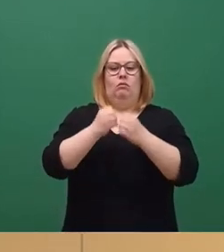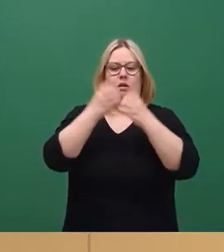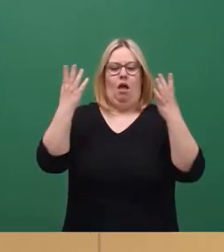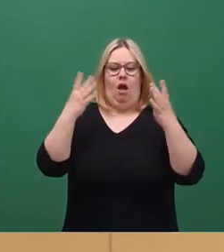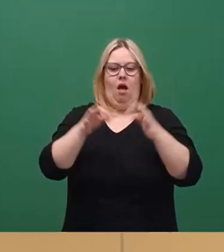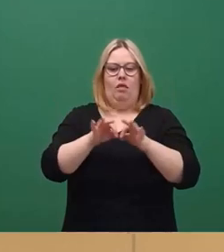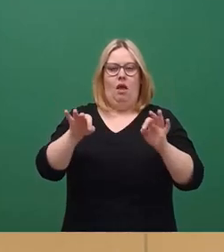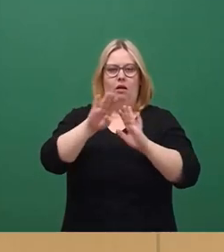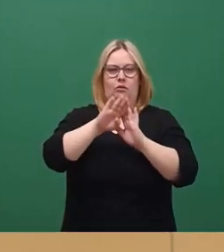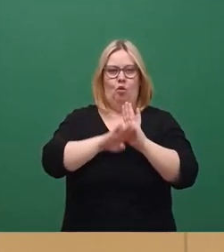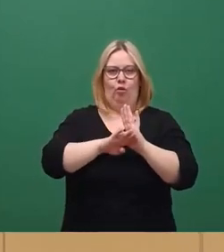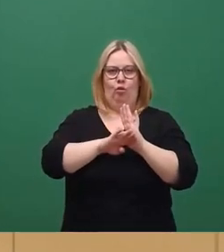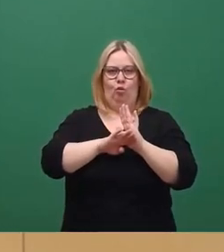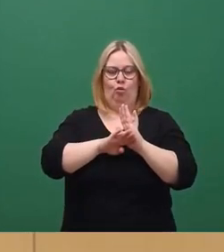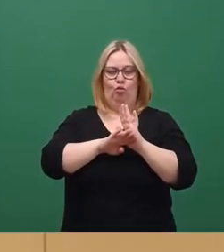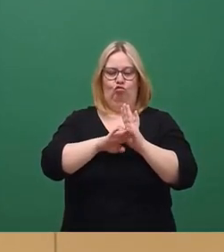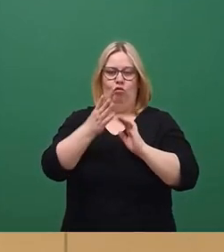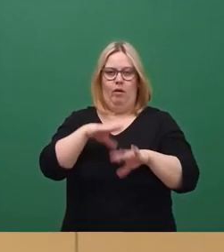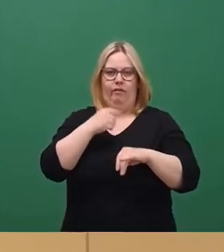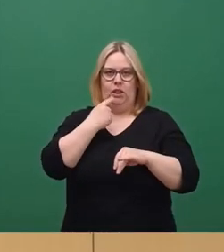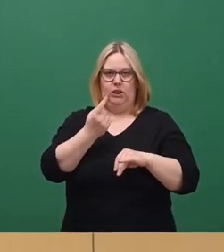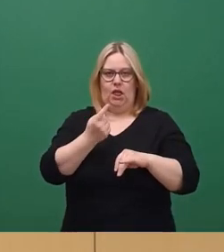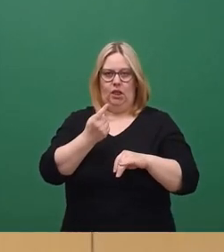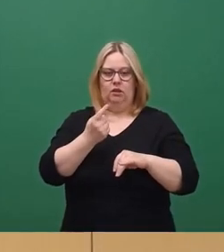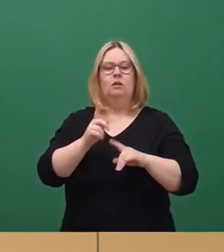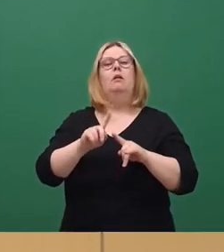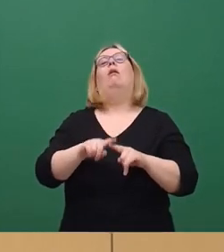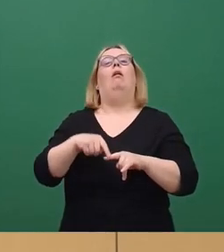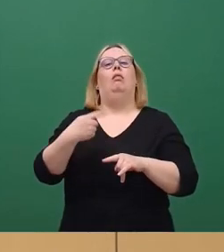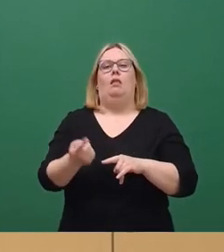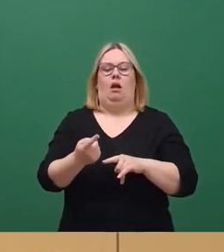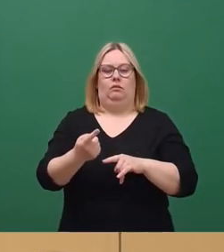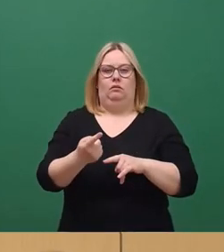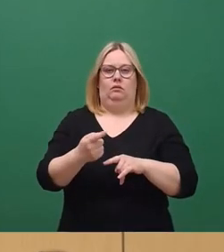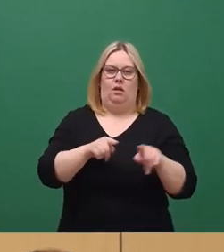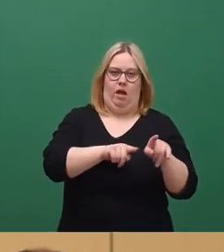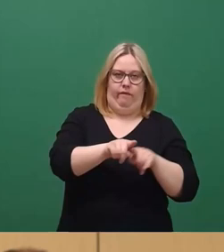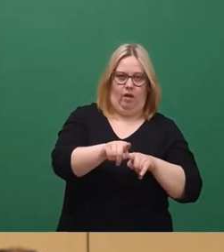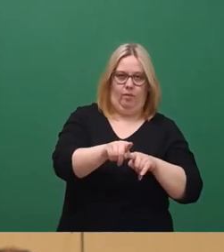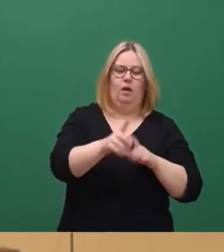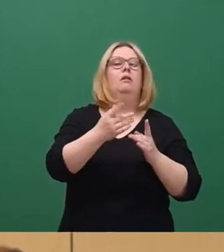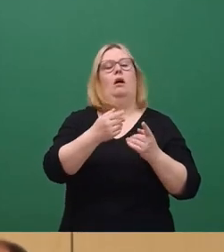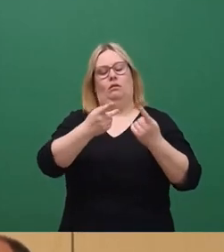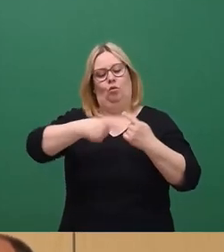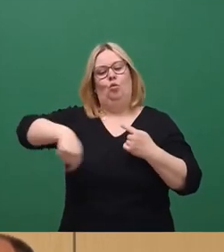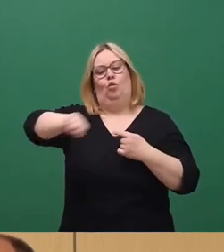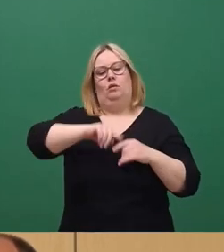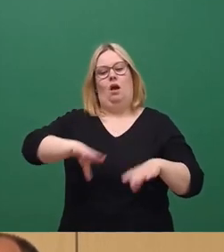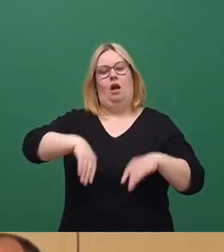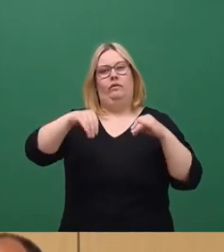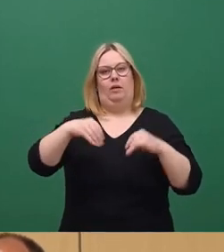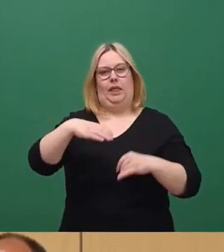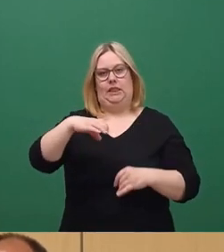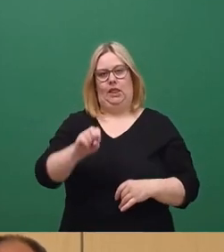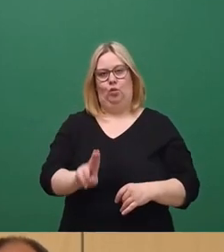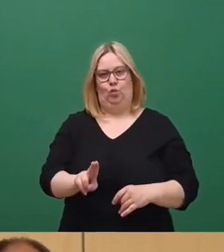bereits gesagt habe, würde dann nach dem Einreicher wir in die Fraktionsrunde einsteigen, beginnen mit der CDU